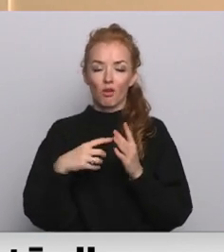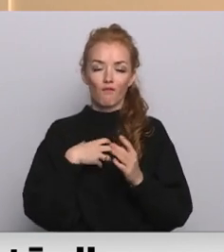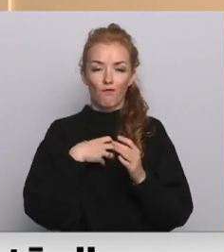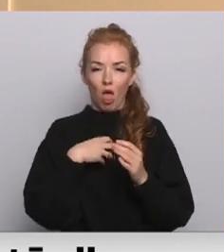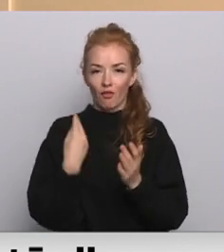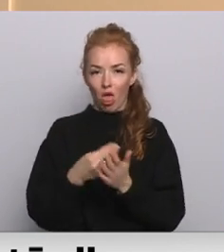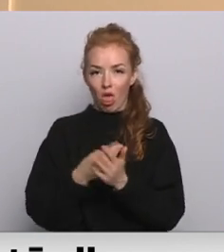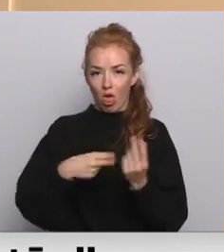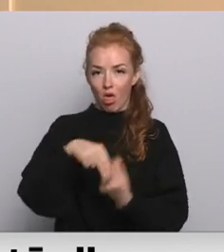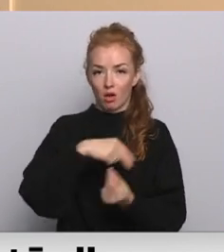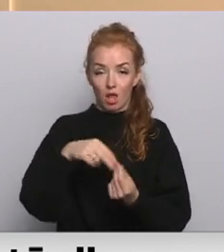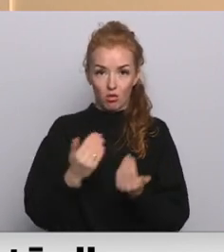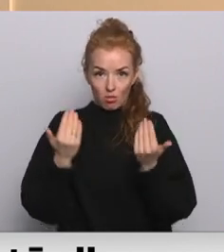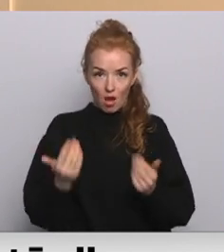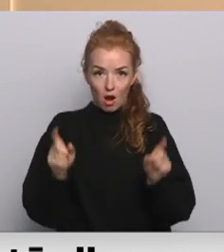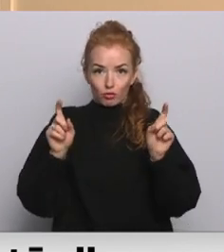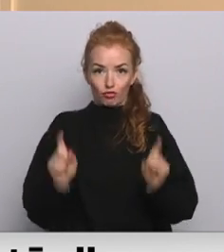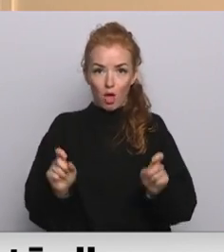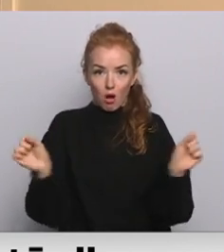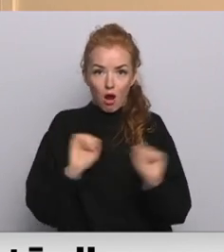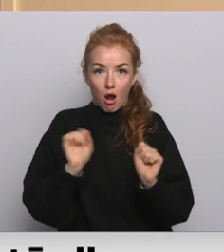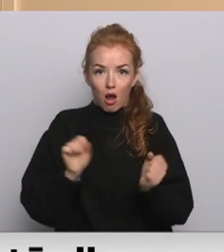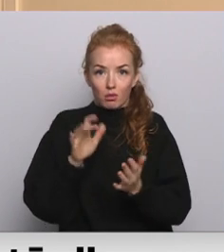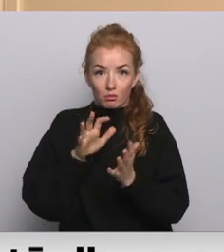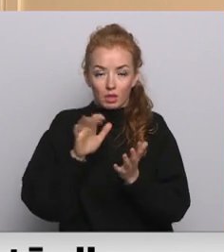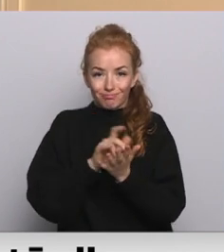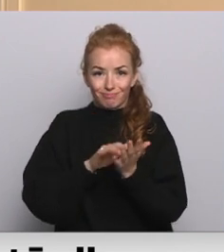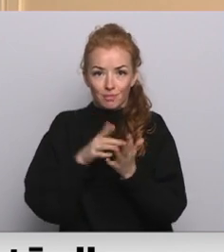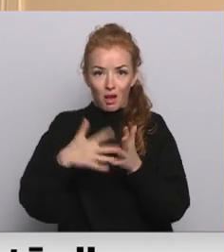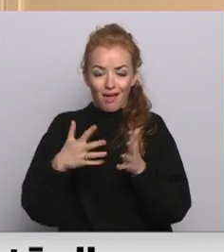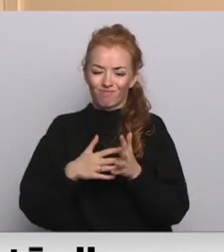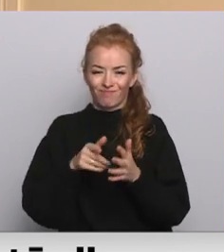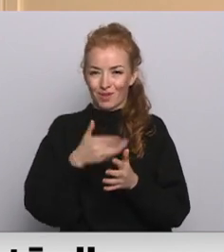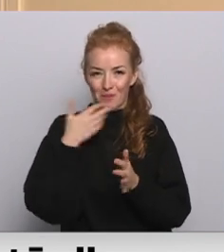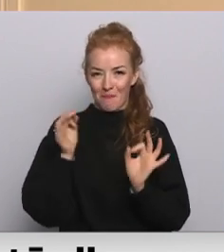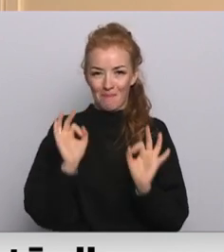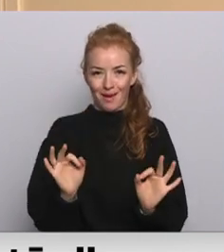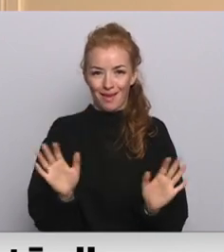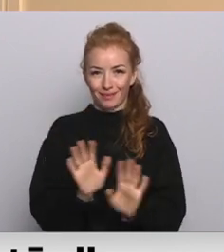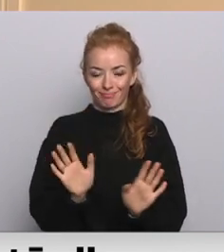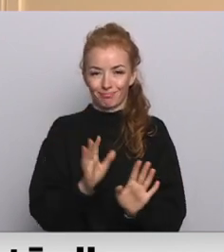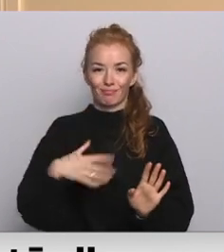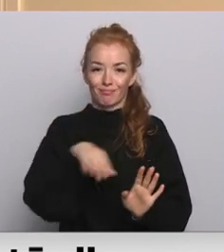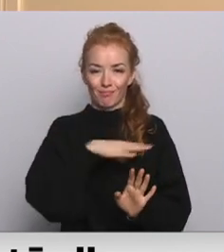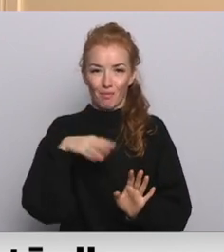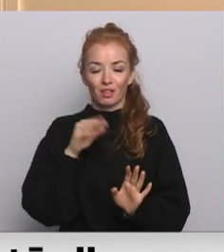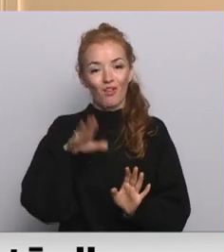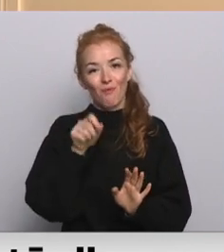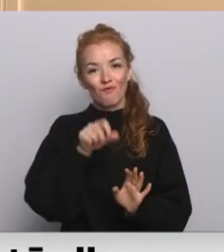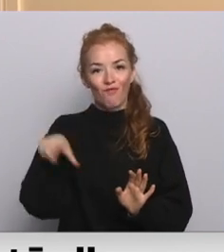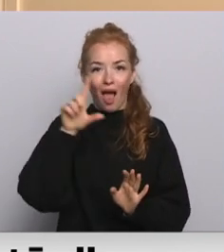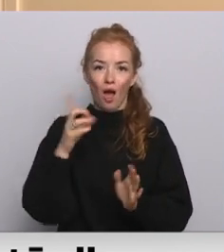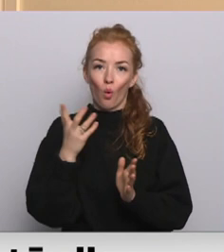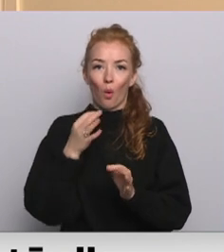jo šādā steigā, sēžot šeit ar kalkulātoriem, tas tomēr ir diezgan nekorekti, ja mēs varētu vairāk kaut ko